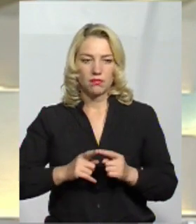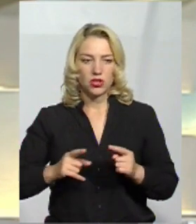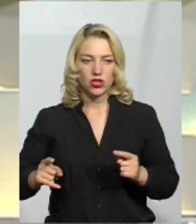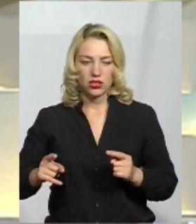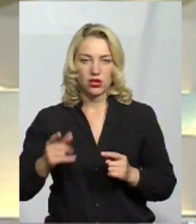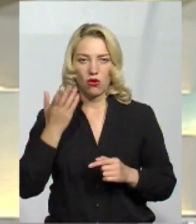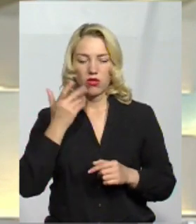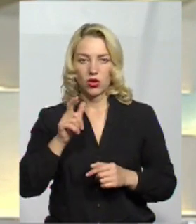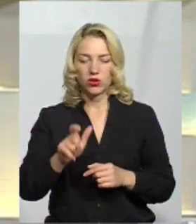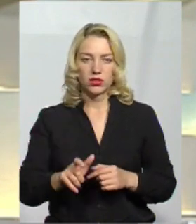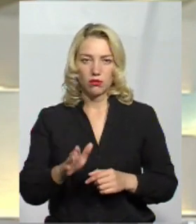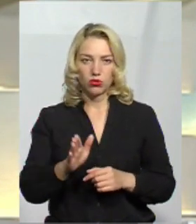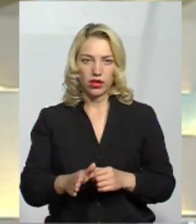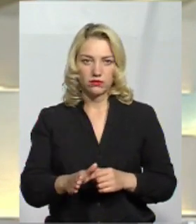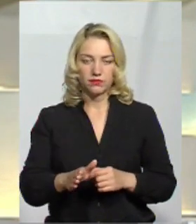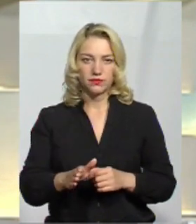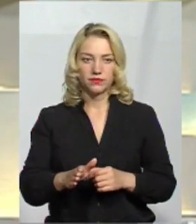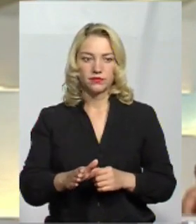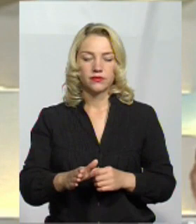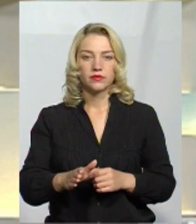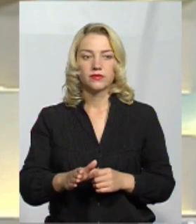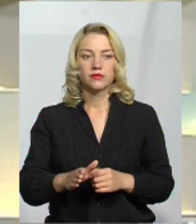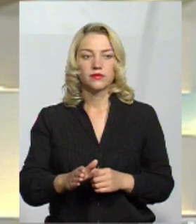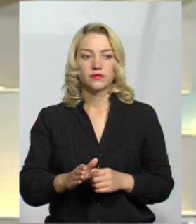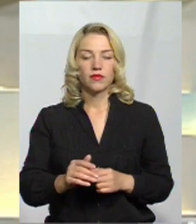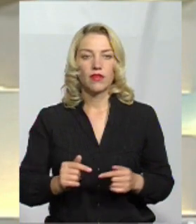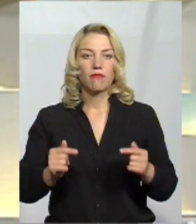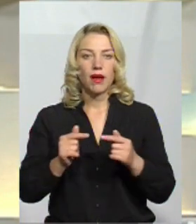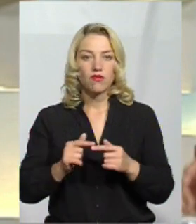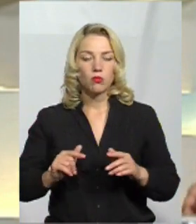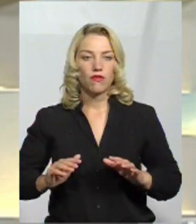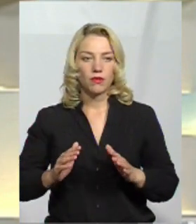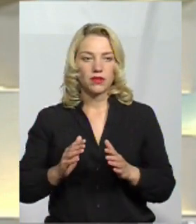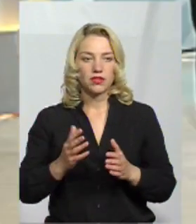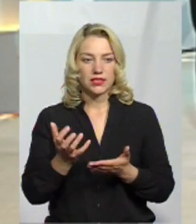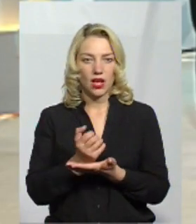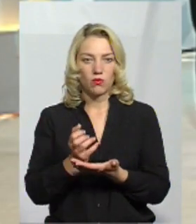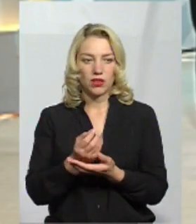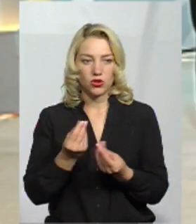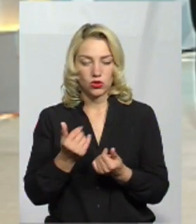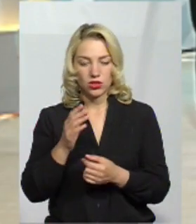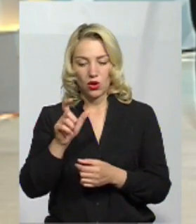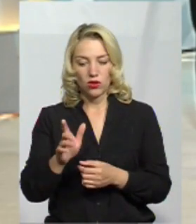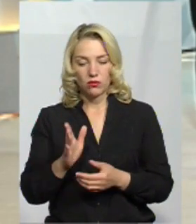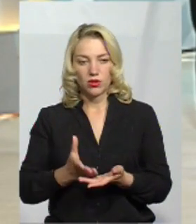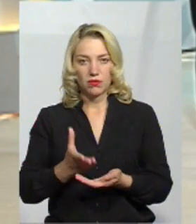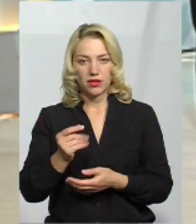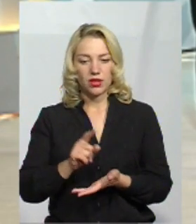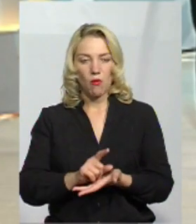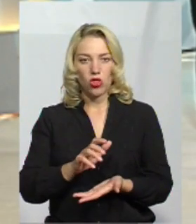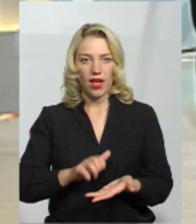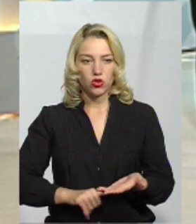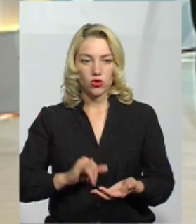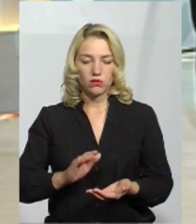того, коли людина вже буде в певному випадку заробляти гроші, він буде сплачувати податок і